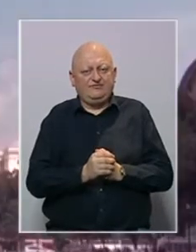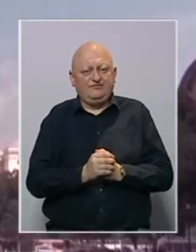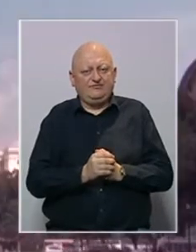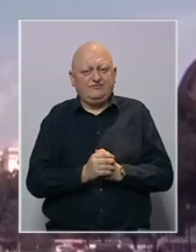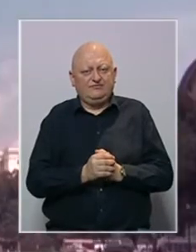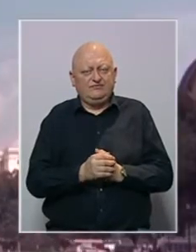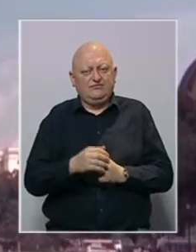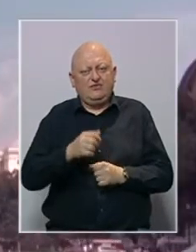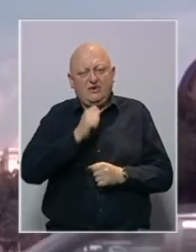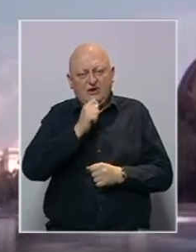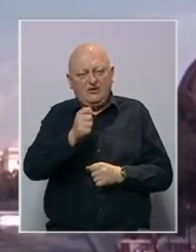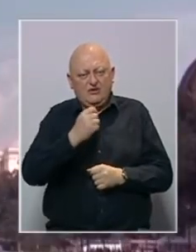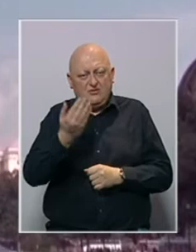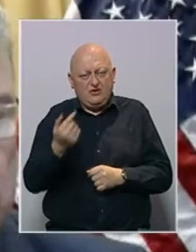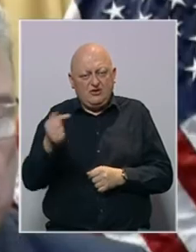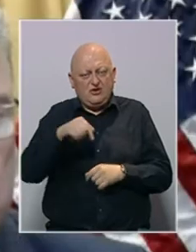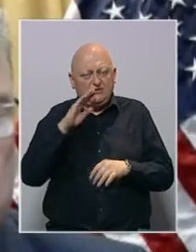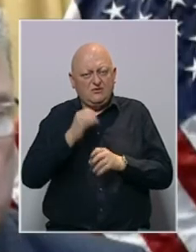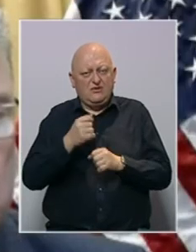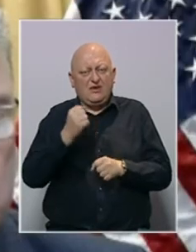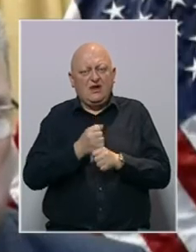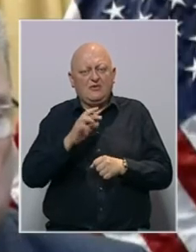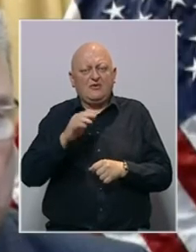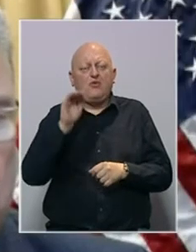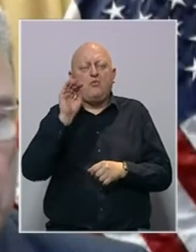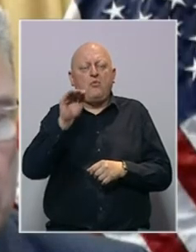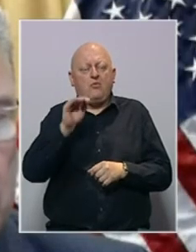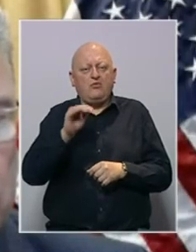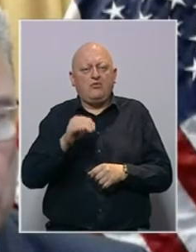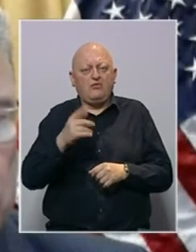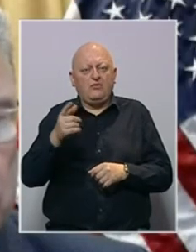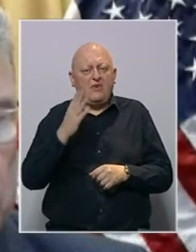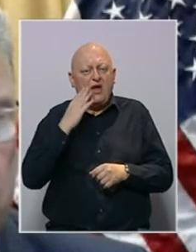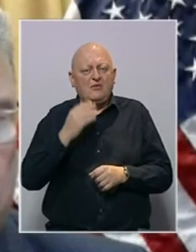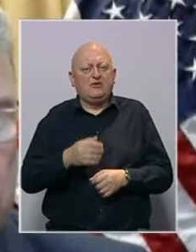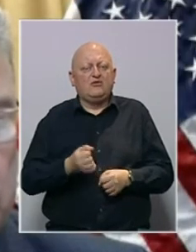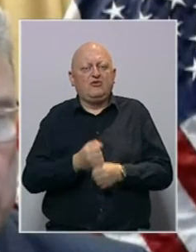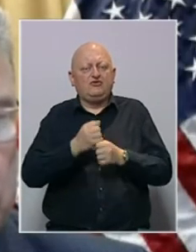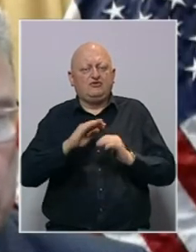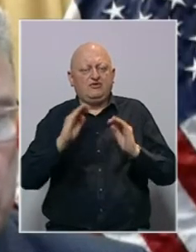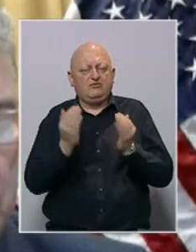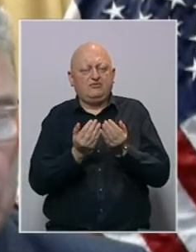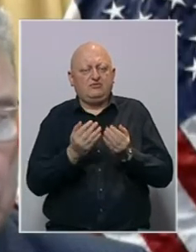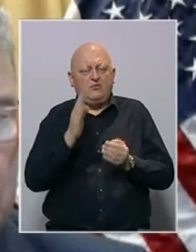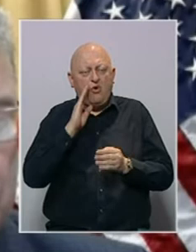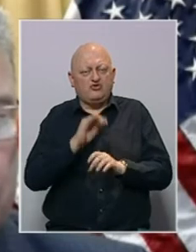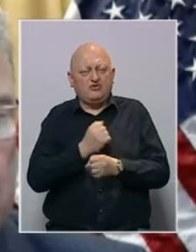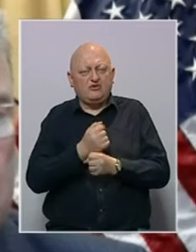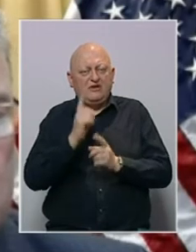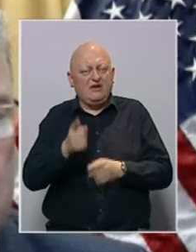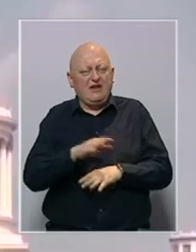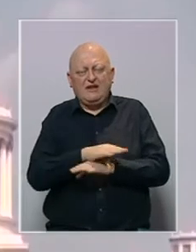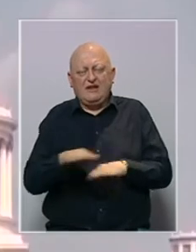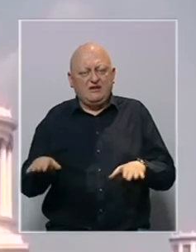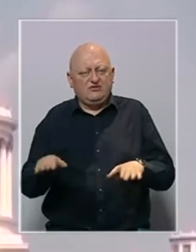U intervju prije dolazka u BH, Gabriel Eskobar je poručio da SAD podržava suverenu, nezavisnu BH, da rata neće